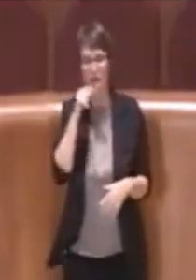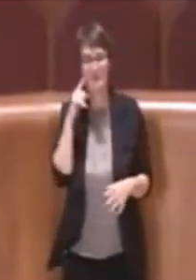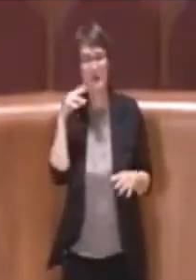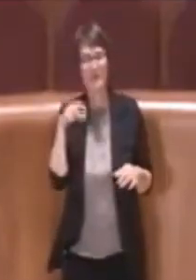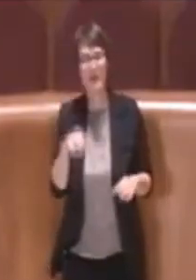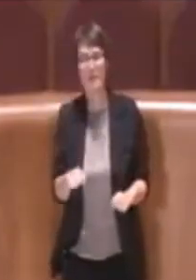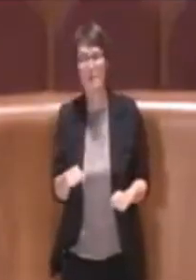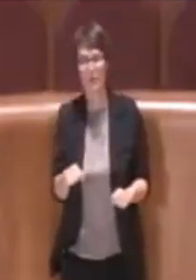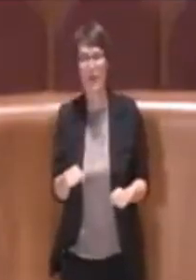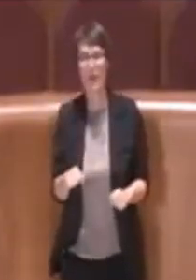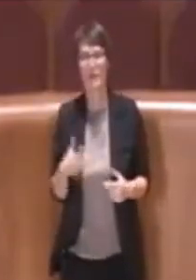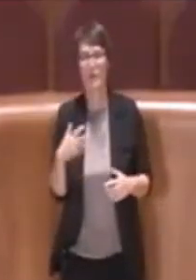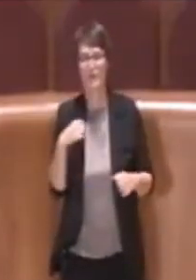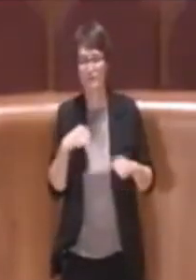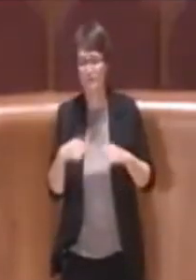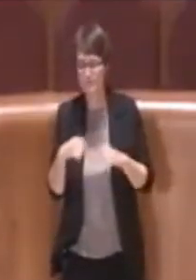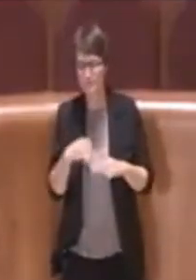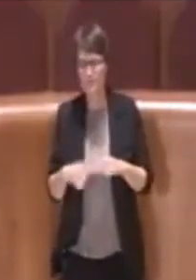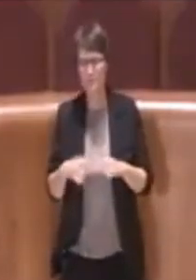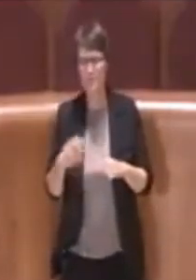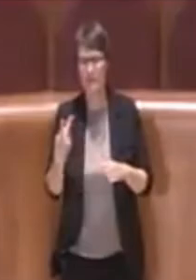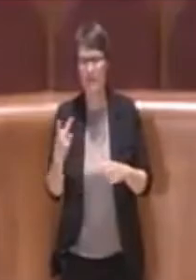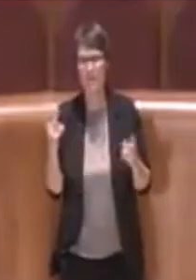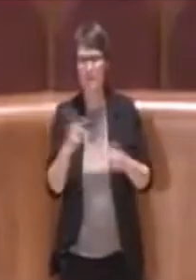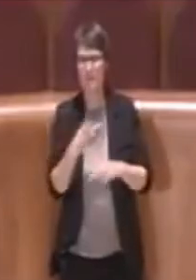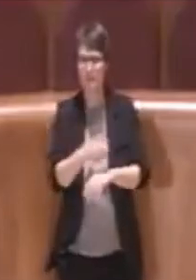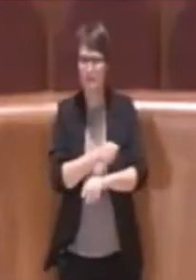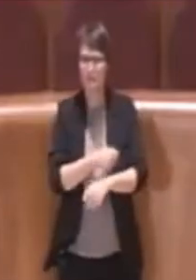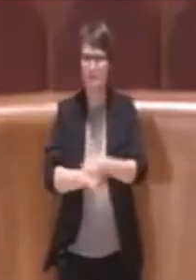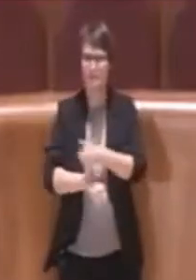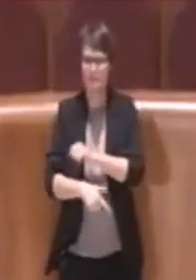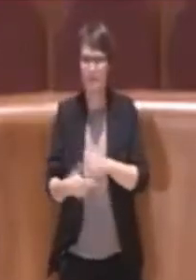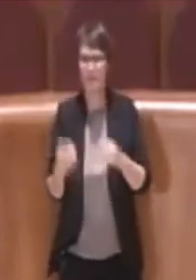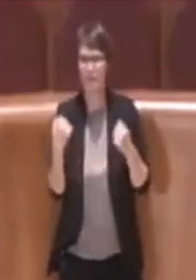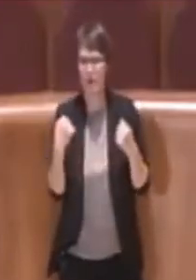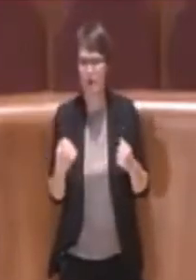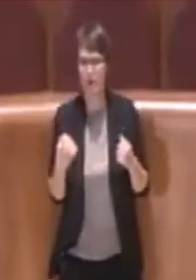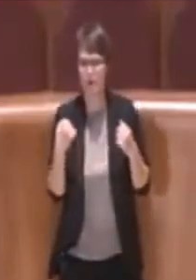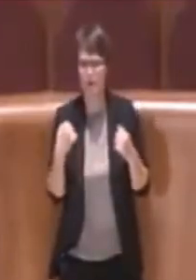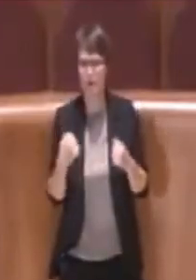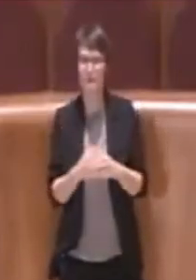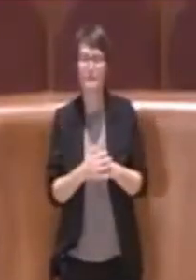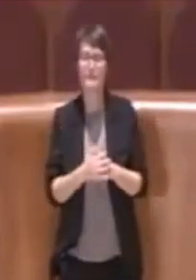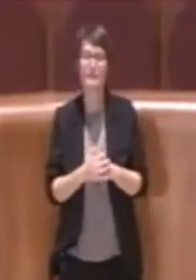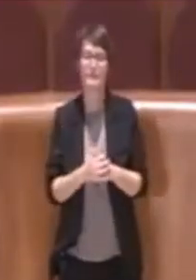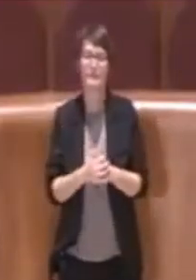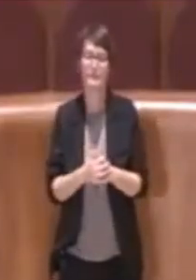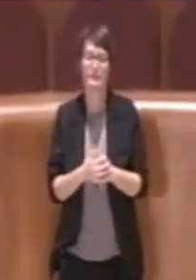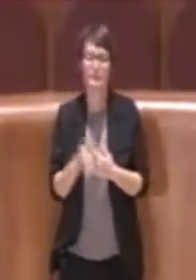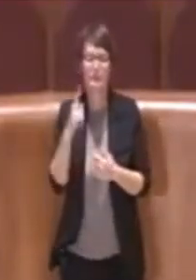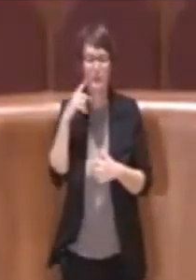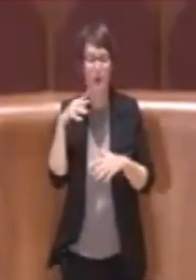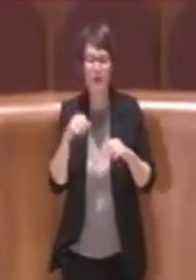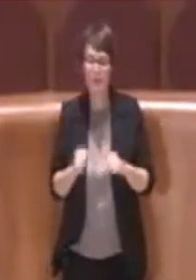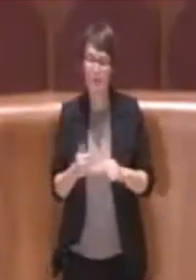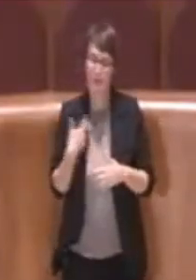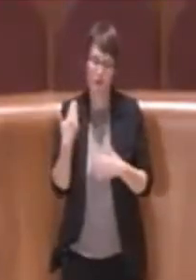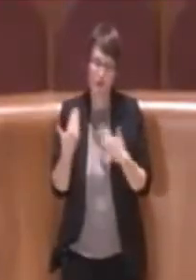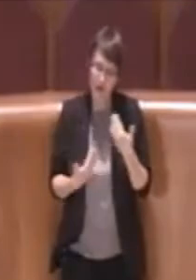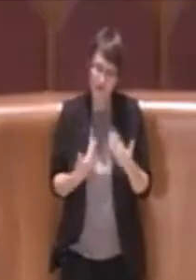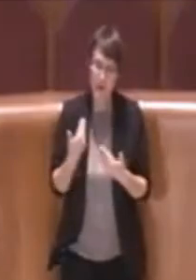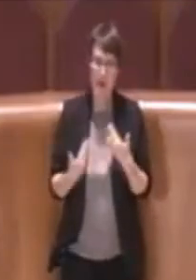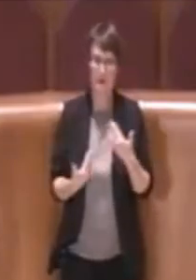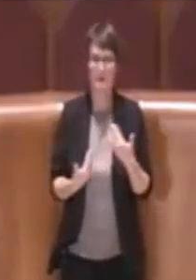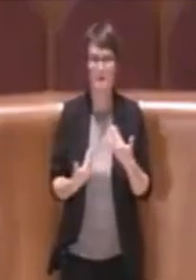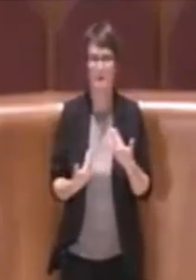che questa amministrazione sta mettendo su questo tema di andare avanti nella strada che noi